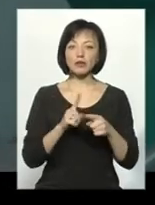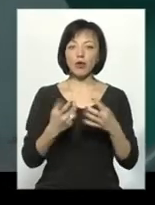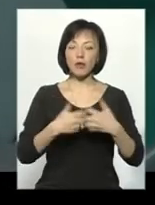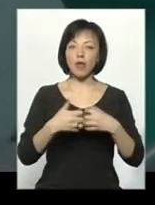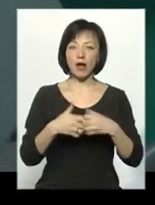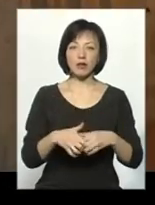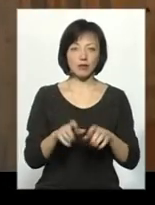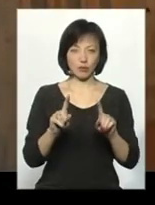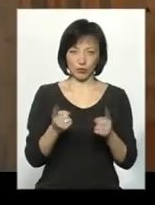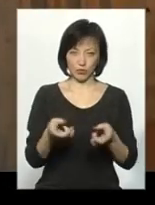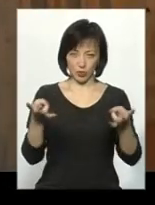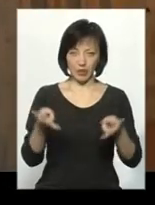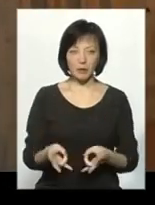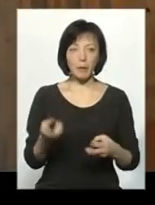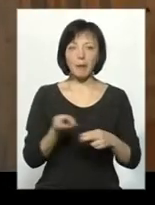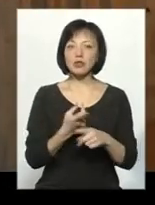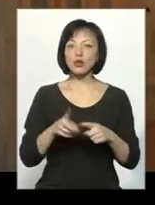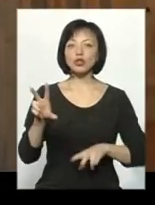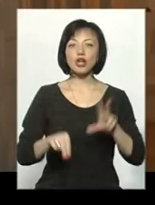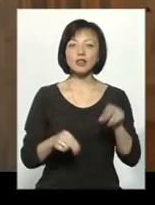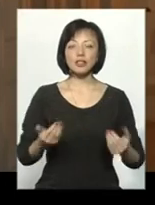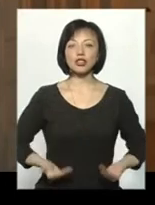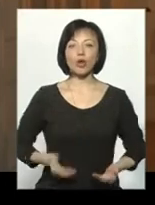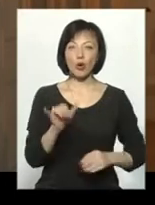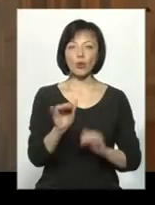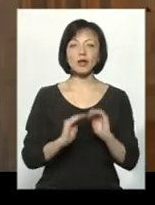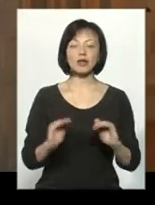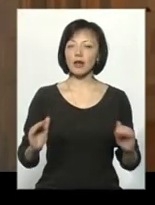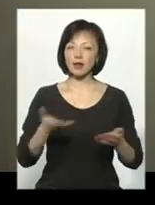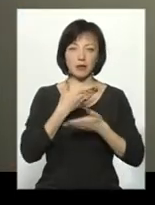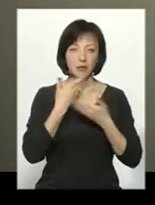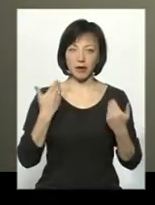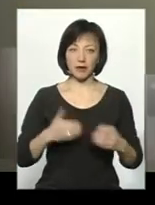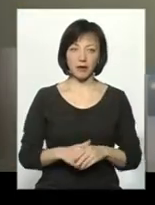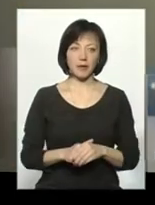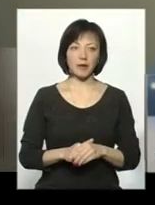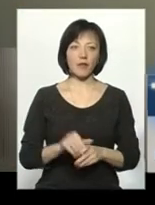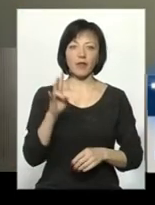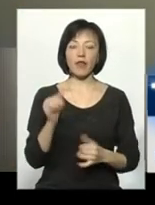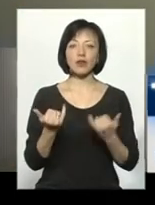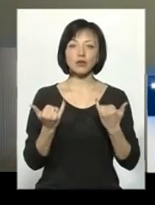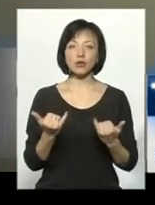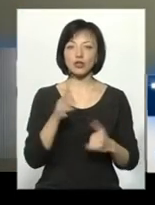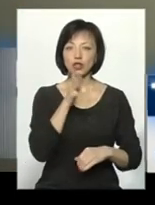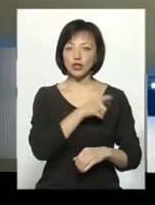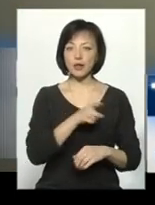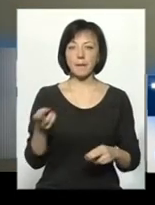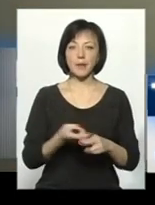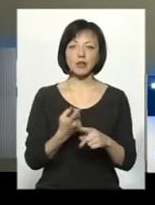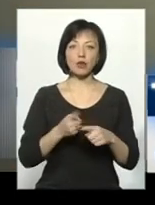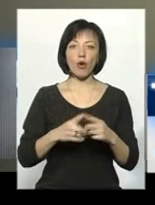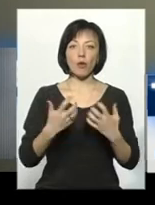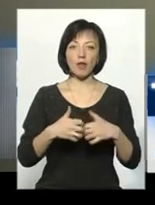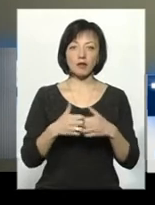переоцінити важко, адже без нього шансів на життя у дітей практично немає. На сьогоднішній час без цього обладнання